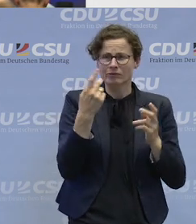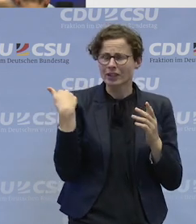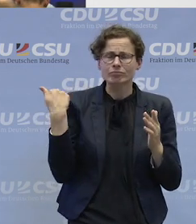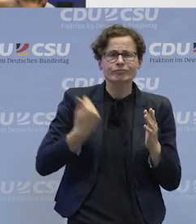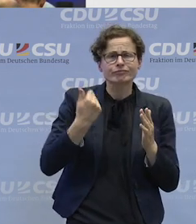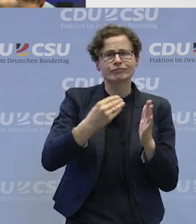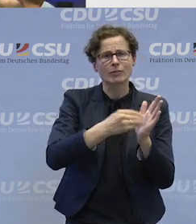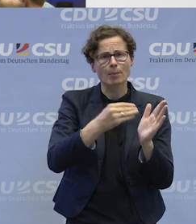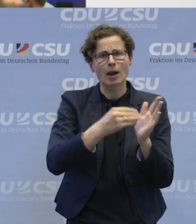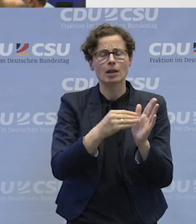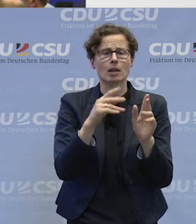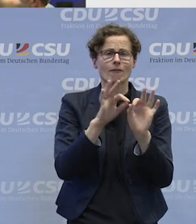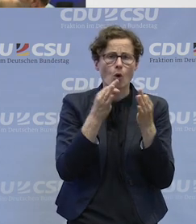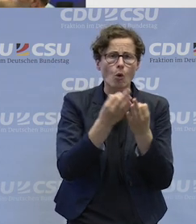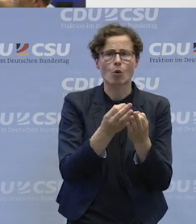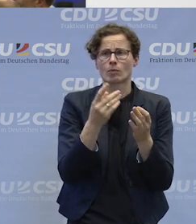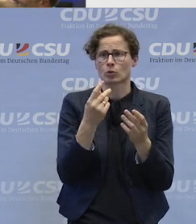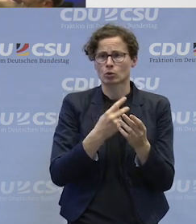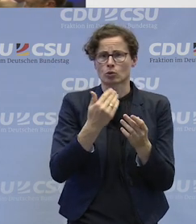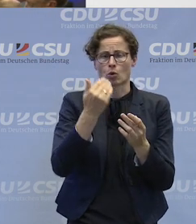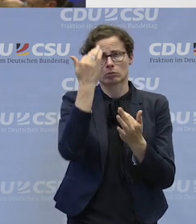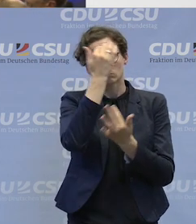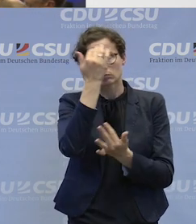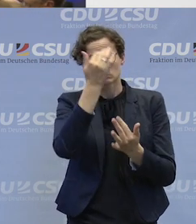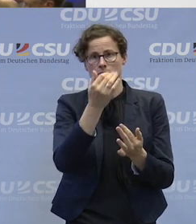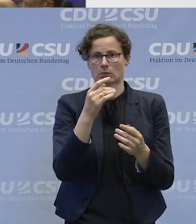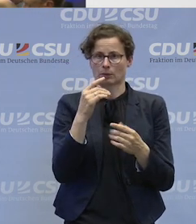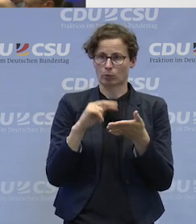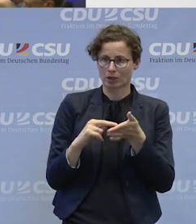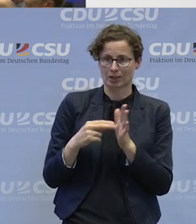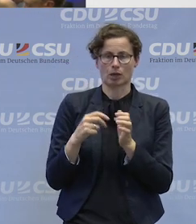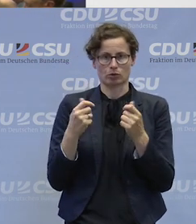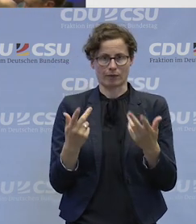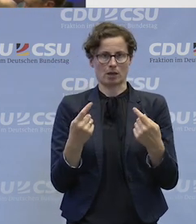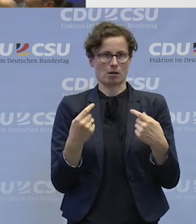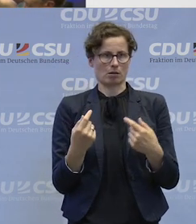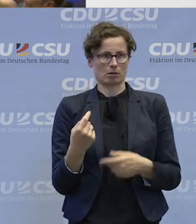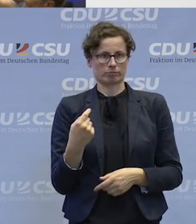und Foren schon unterhalten darüber, was und als Adressat der Politik empfinde ich mich